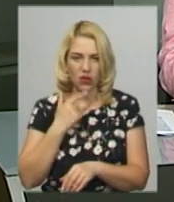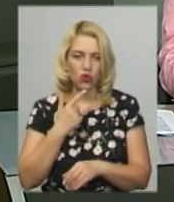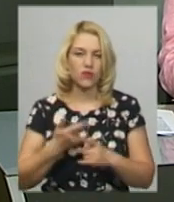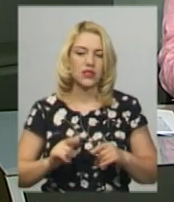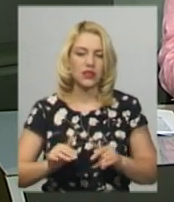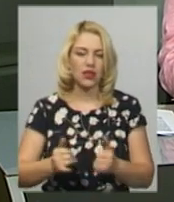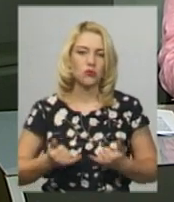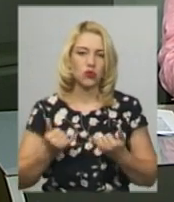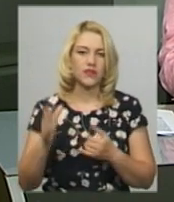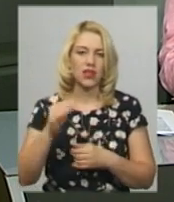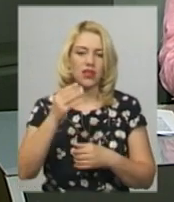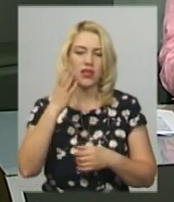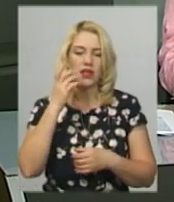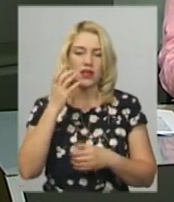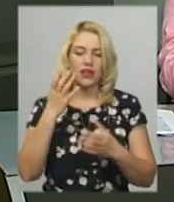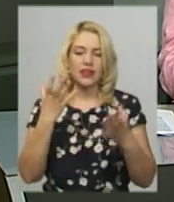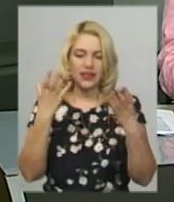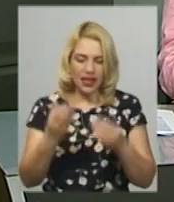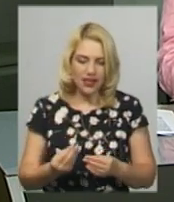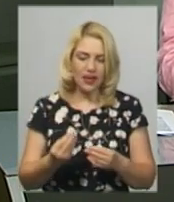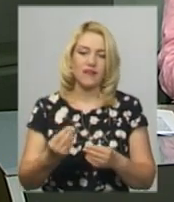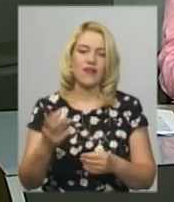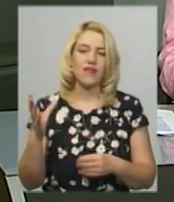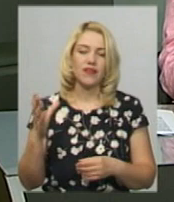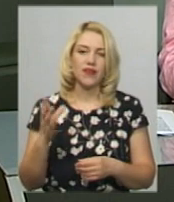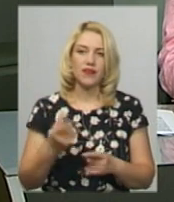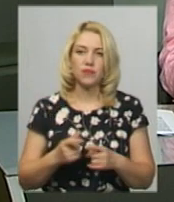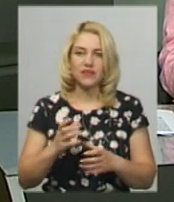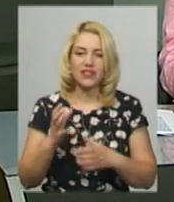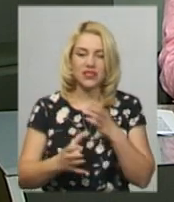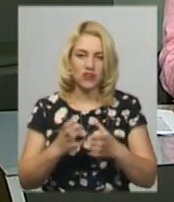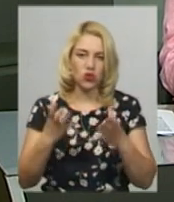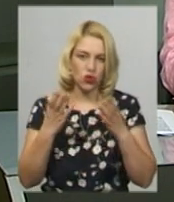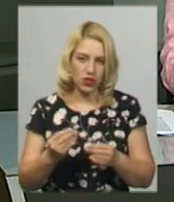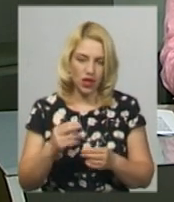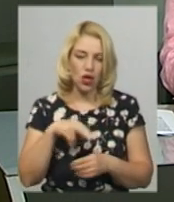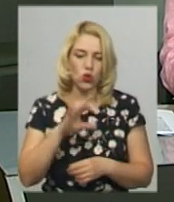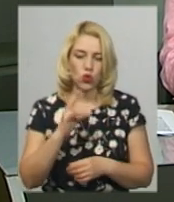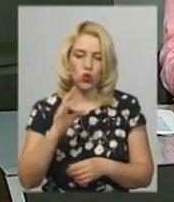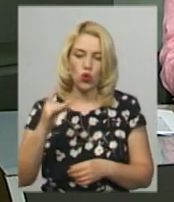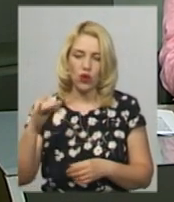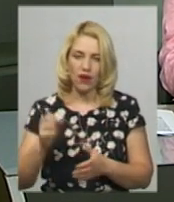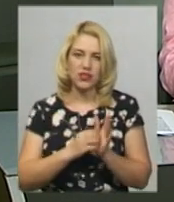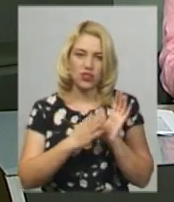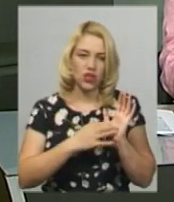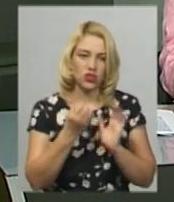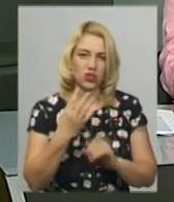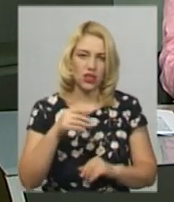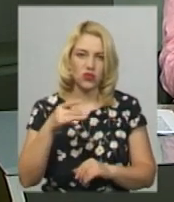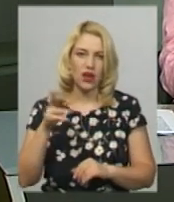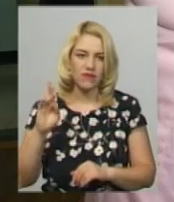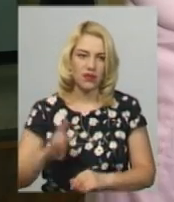приурочили до Всесвітнього дня донора, який відзначають 14 травня. Більше у сюжеті Андрія Гуменого.